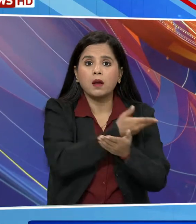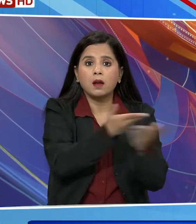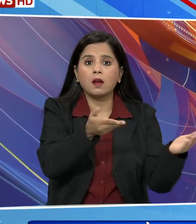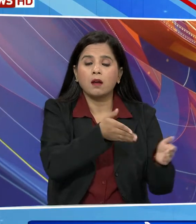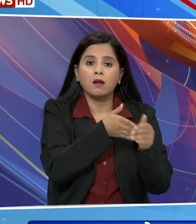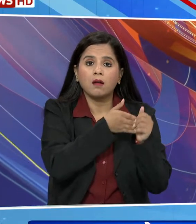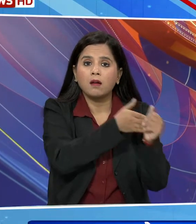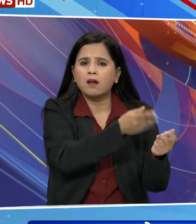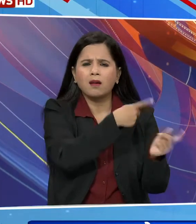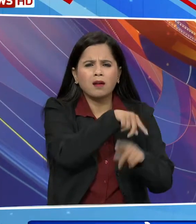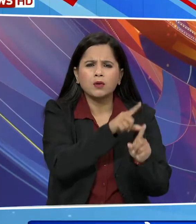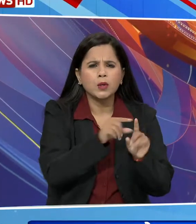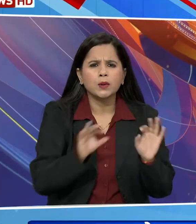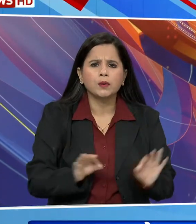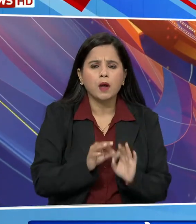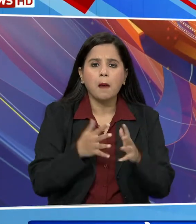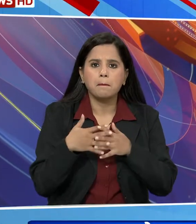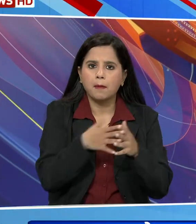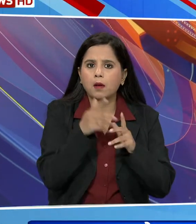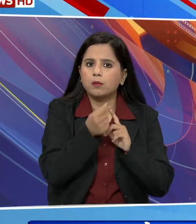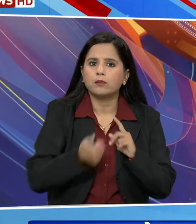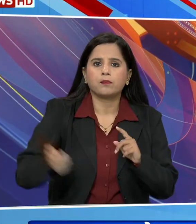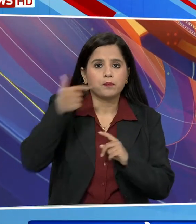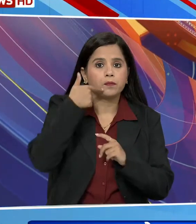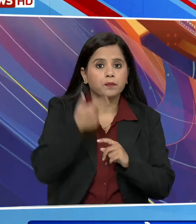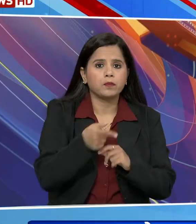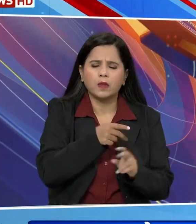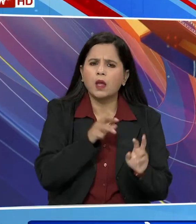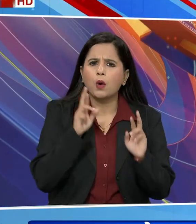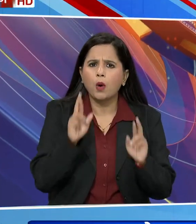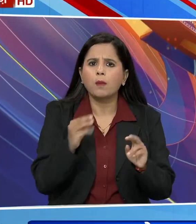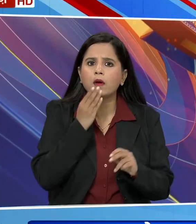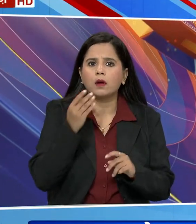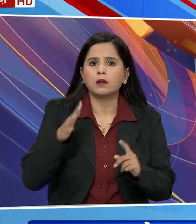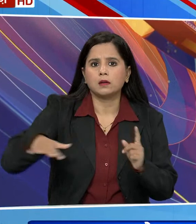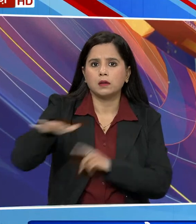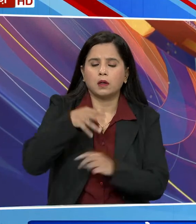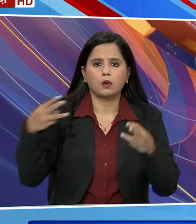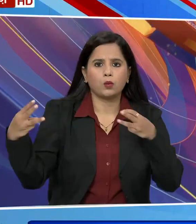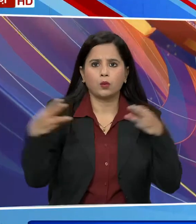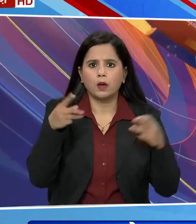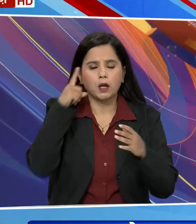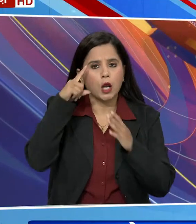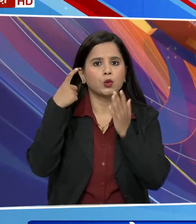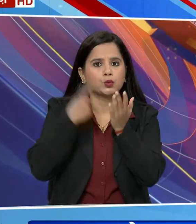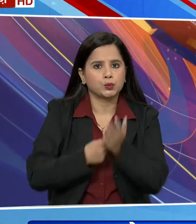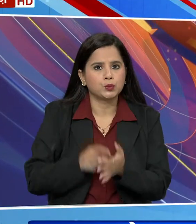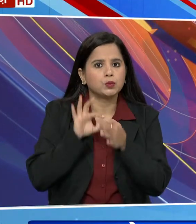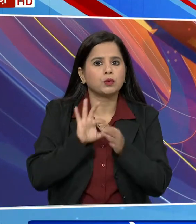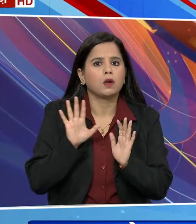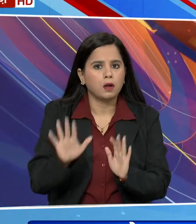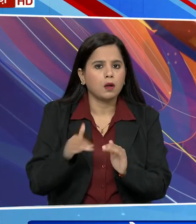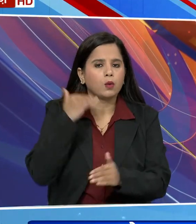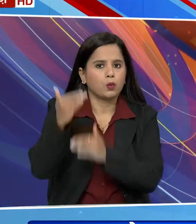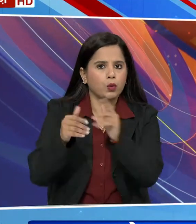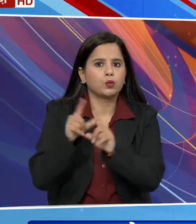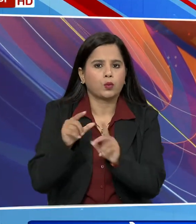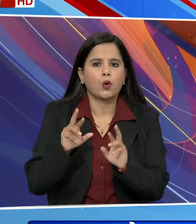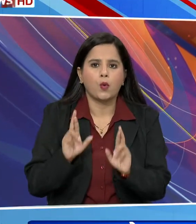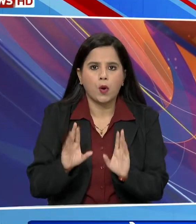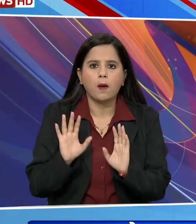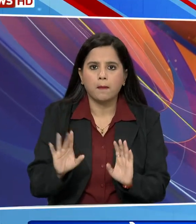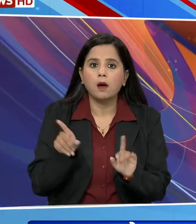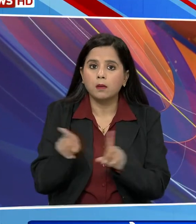प्रतिनिधित्व नहीं करता अमेरिकी राश्पती बाइडन ने उम्मी चताई कि इसराइल युद के नियमों के तहट आगे की कारवाई करेगा